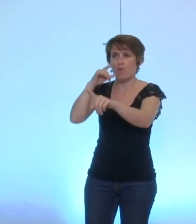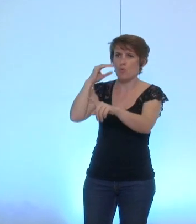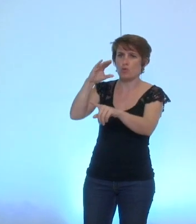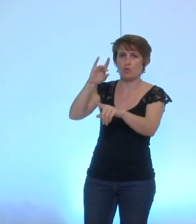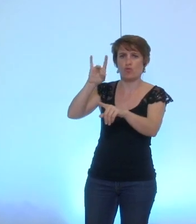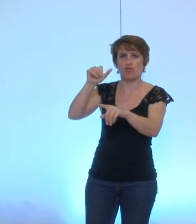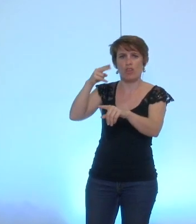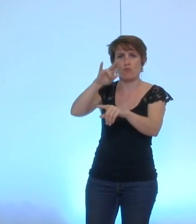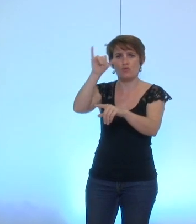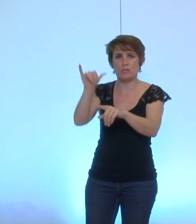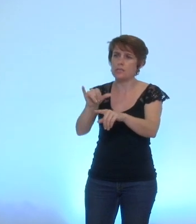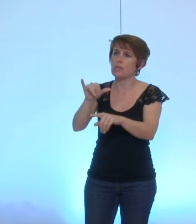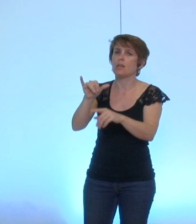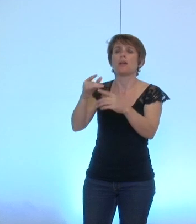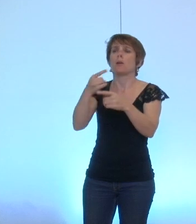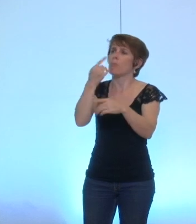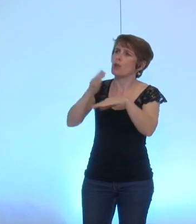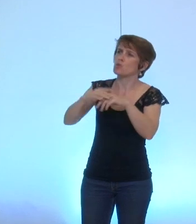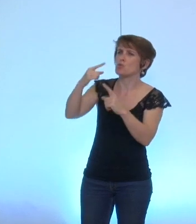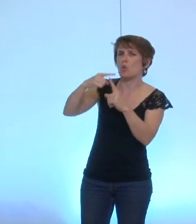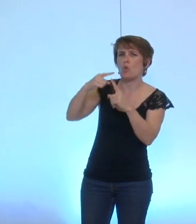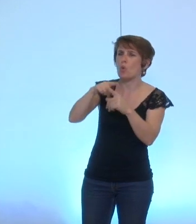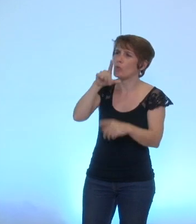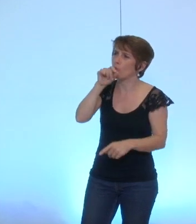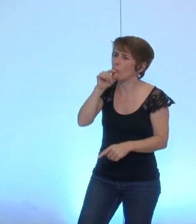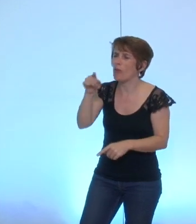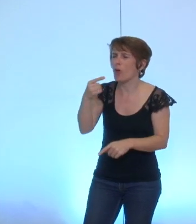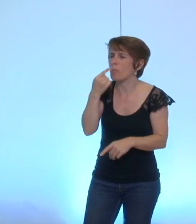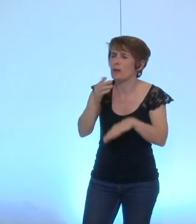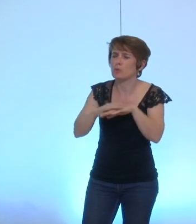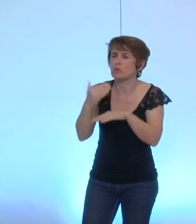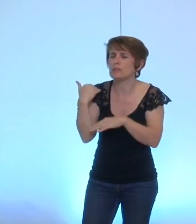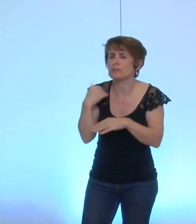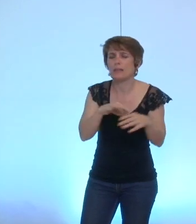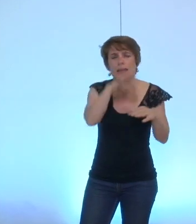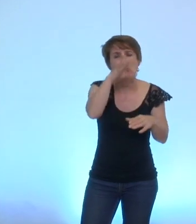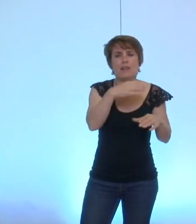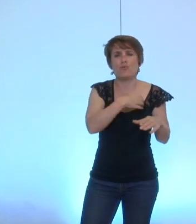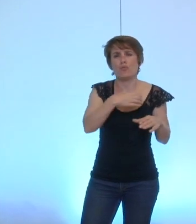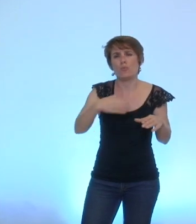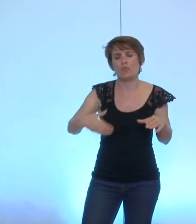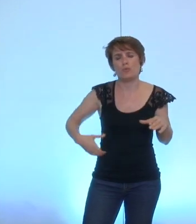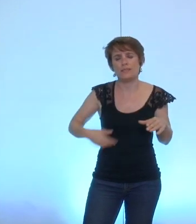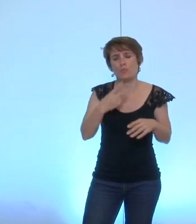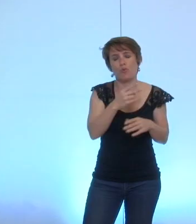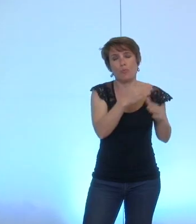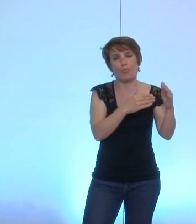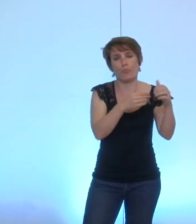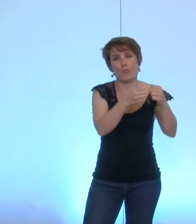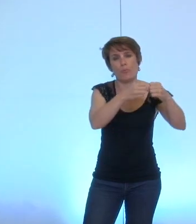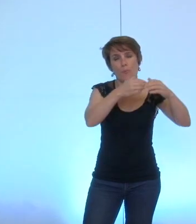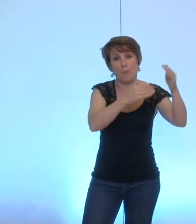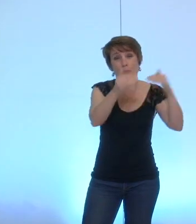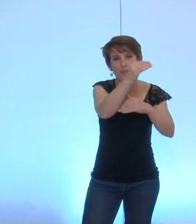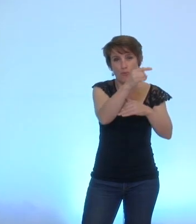le compte Twitter dont vous avez parlé qui retweet des élus municipaux de la majorité est le